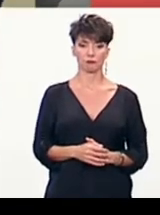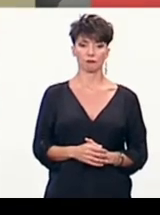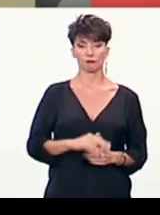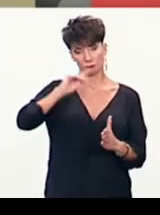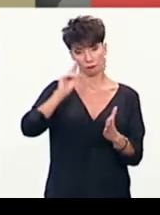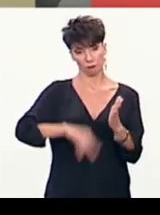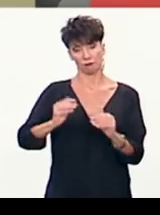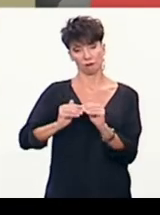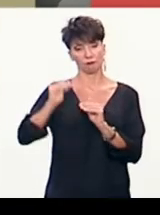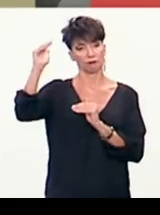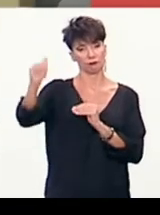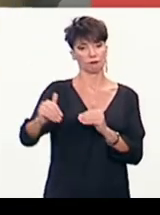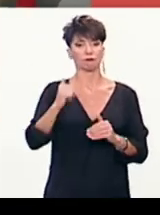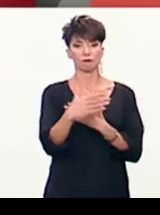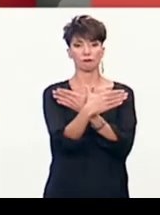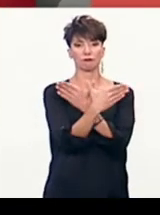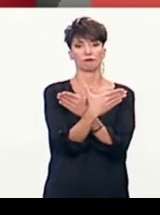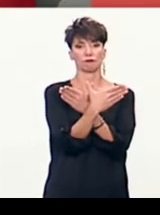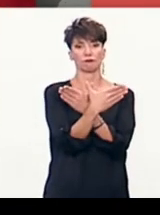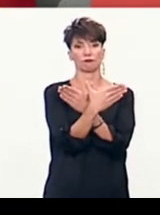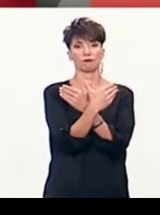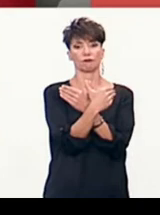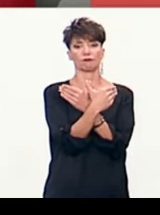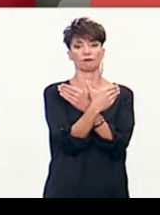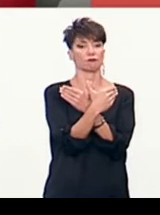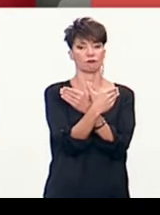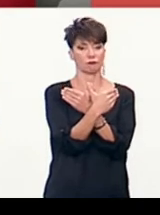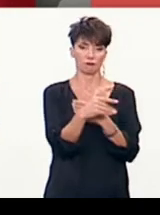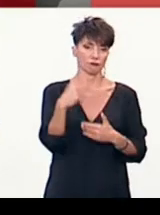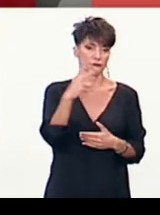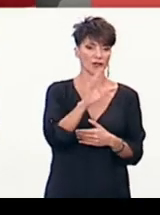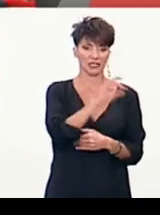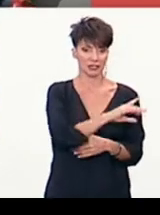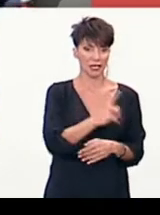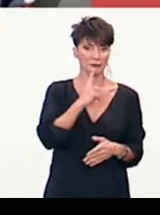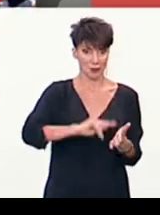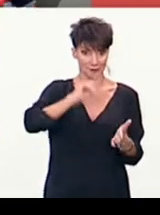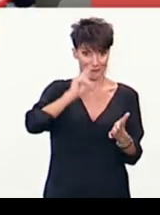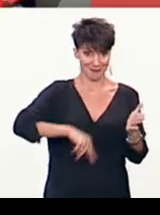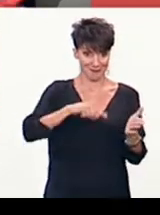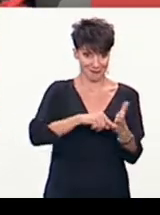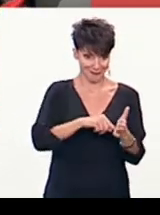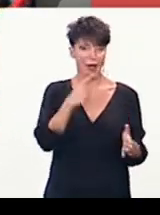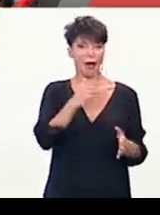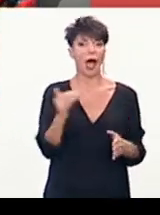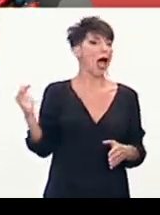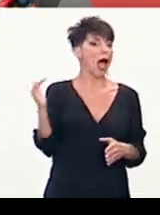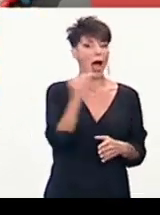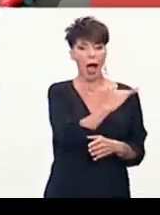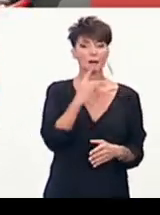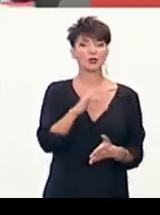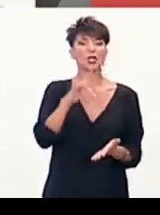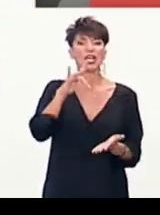της ομιλίας του, ο Μέτα σχηματίζει με τα χέρια τον αϊτό της Αλβανίας. Πριν στεγνώσει το Μελάνη, η Κεντρική Εφορευτική Επιτροπή